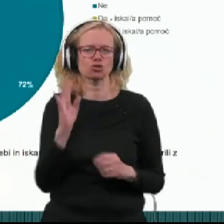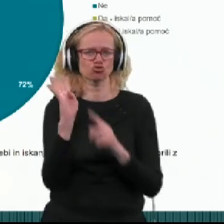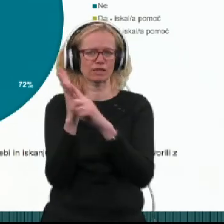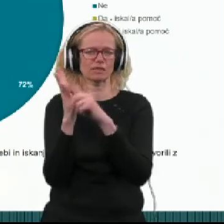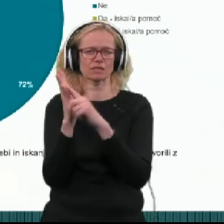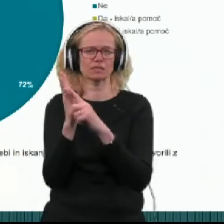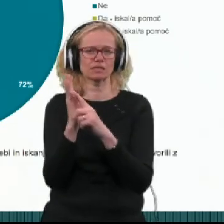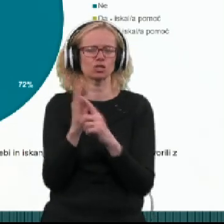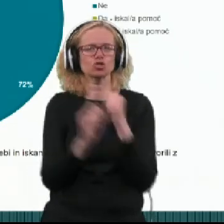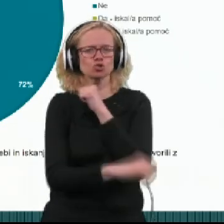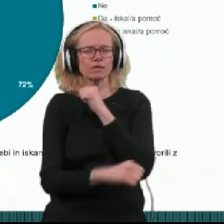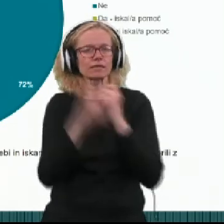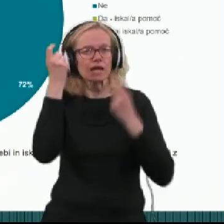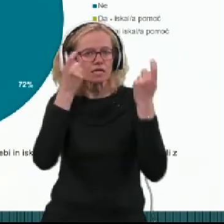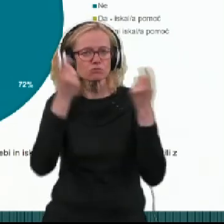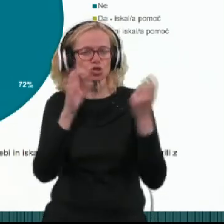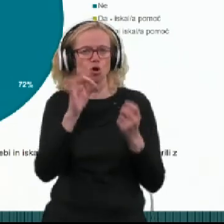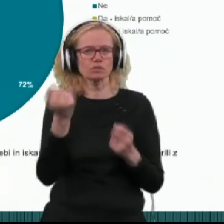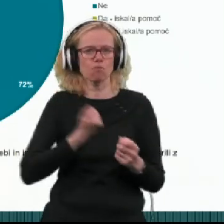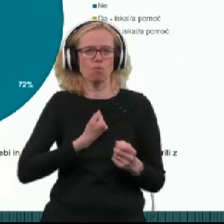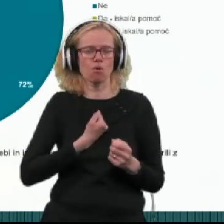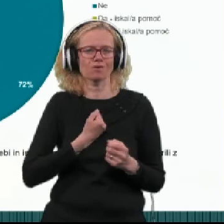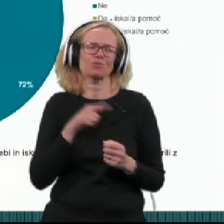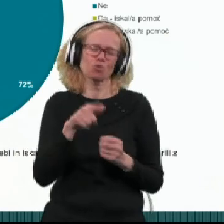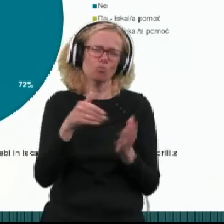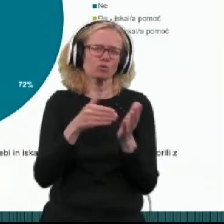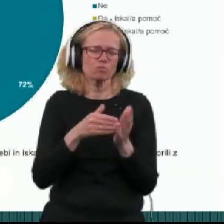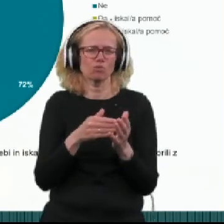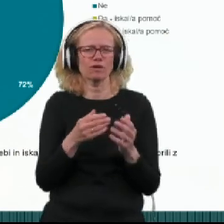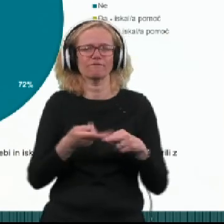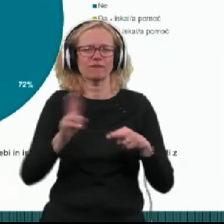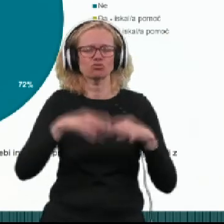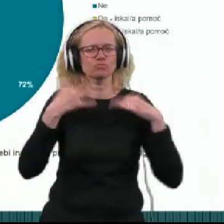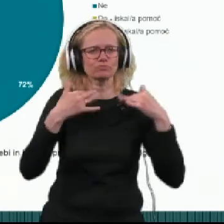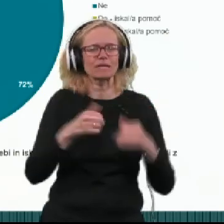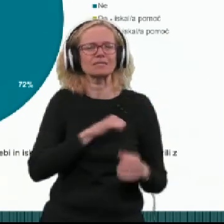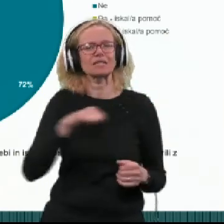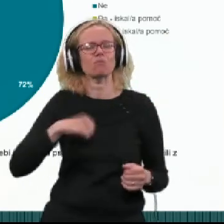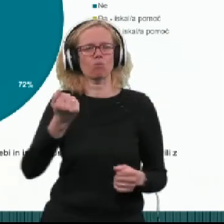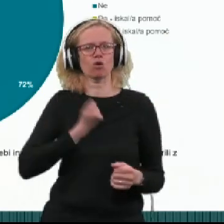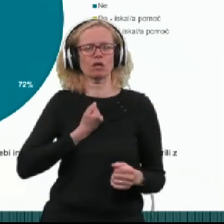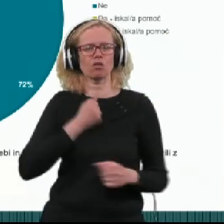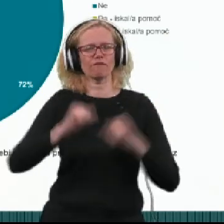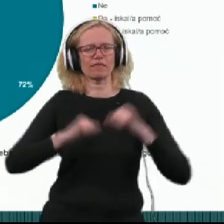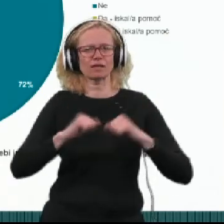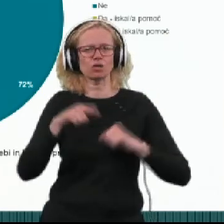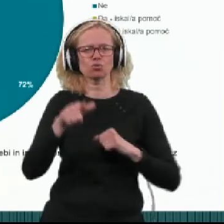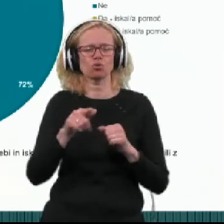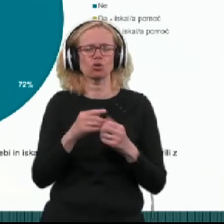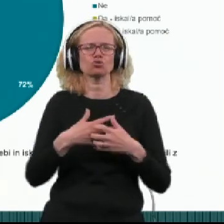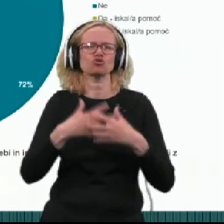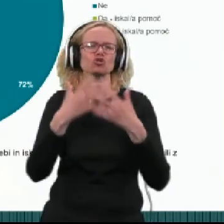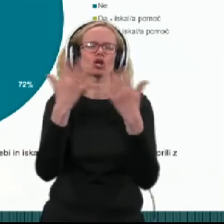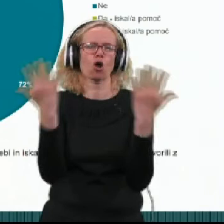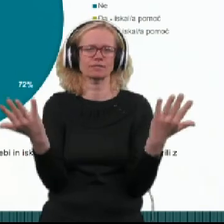samomoru, ki prav tako potrebuje nekaj interpretacije. Samomorilno vedenje je namreč širok spektr